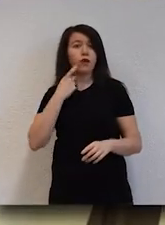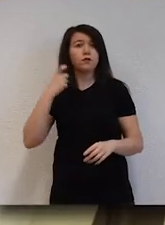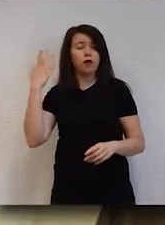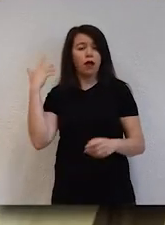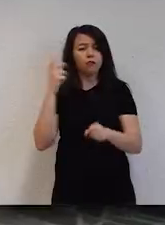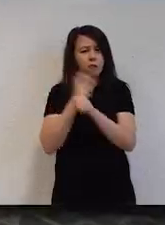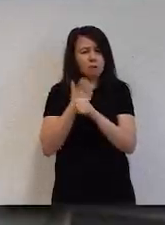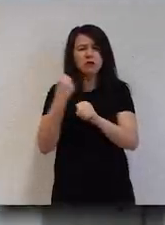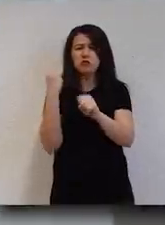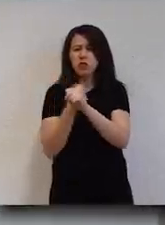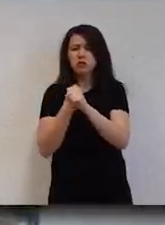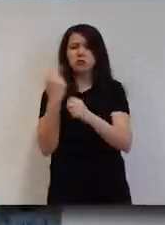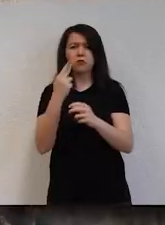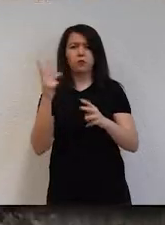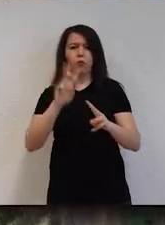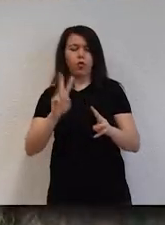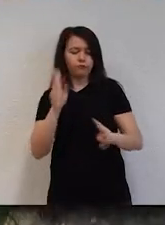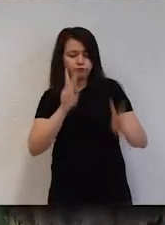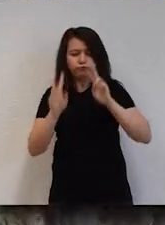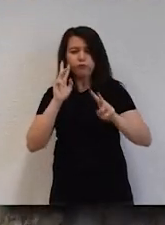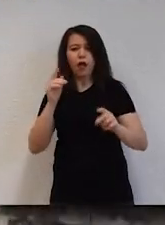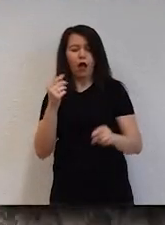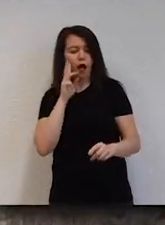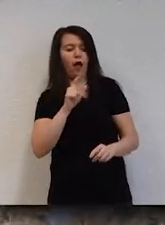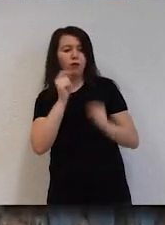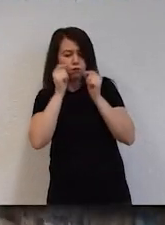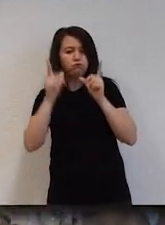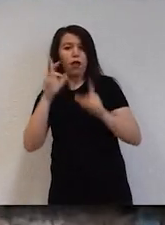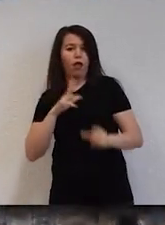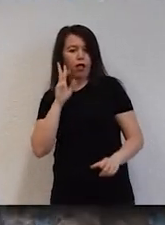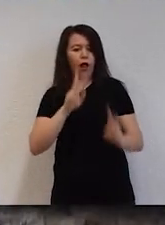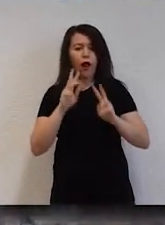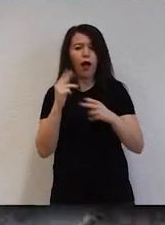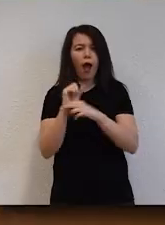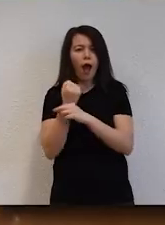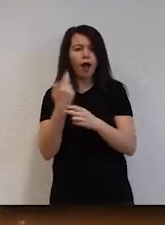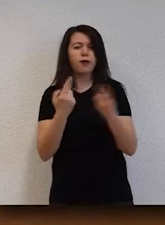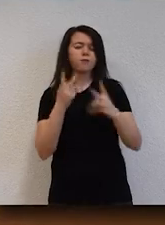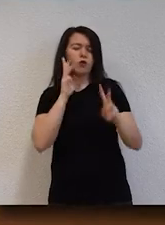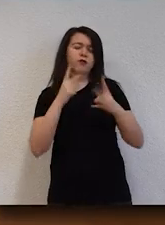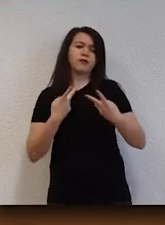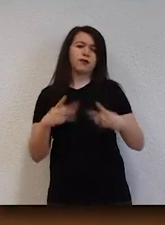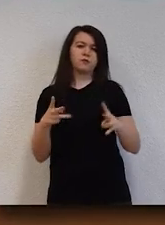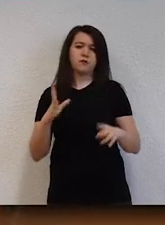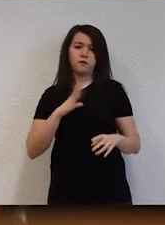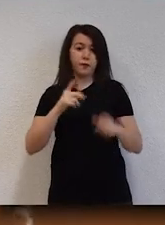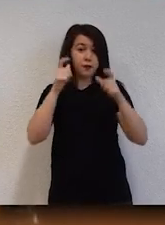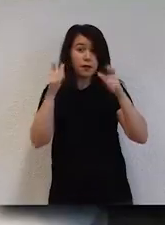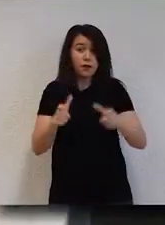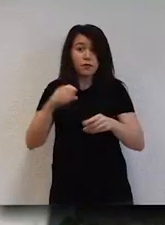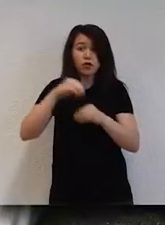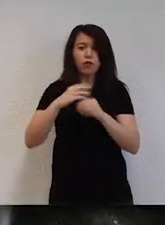Binlerce yıllık kemiklerden modern sanata, kaya örneklerinden birçok ünlü sanatçının eserlerine sadece